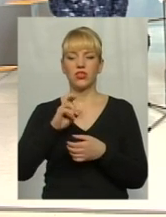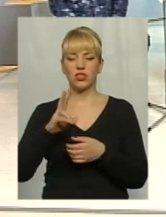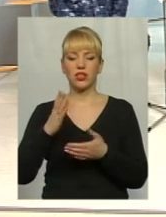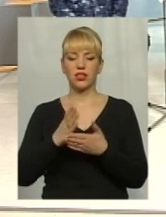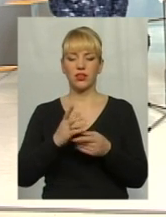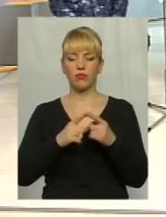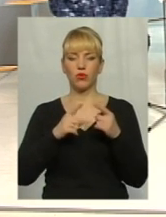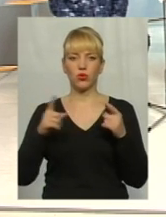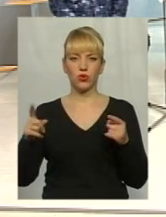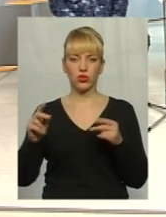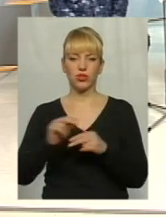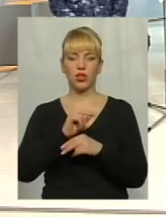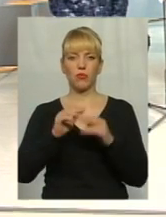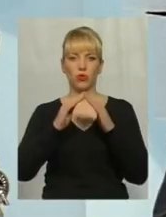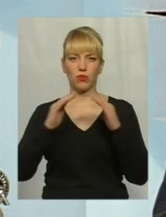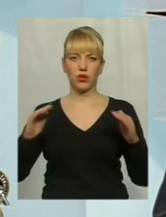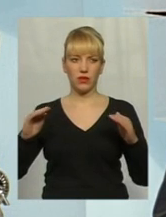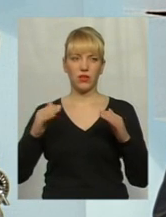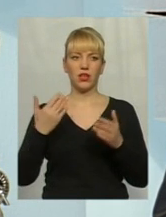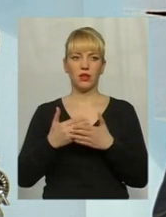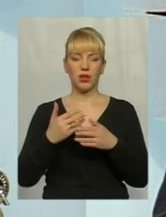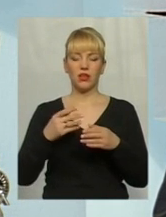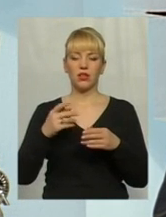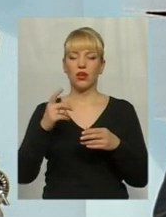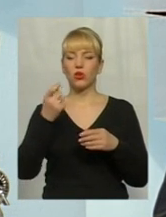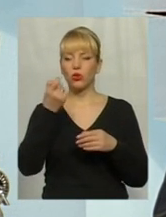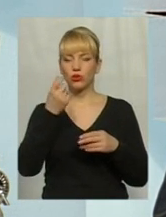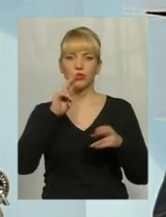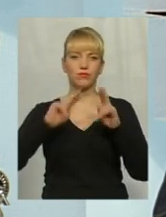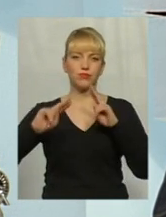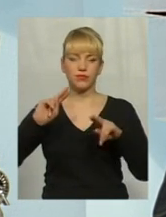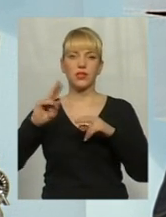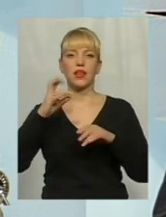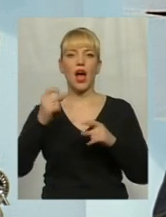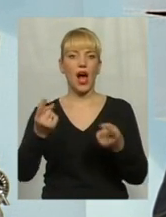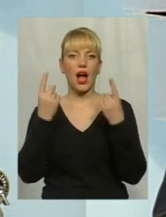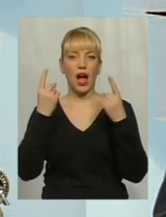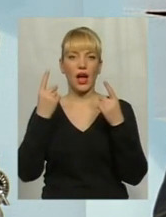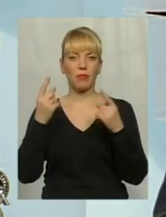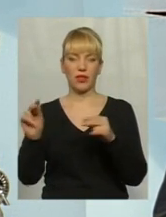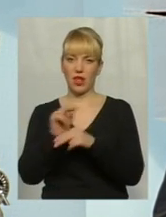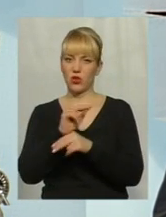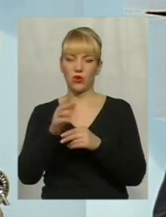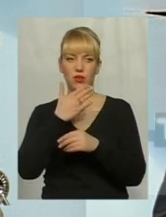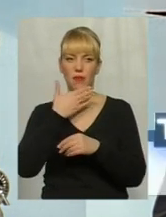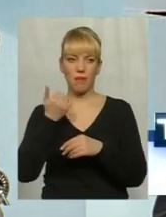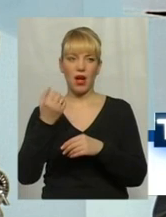ремонт покрівлі. Тобто потекло, прийшли, полатали. Капітального ремонту немає. Але